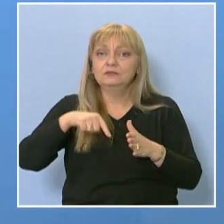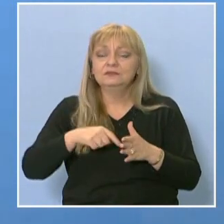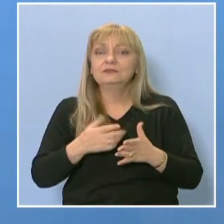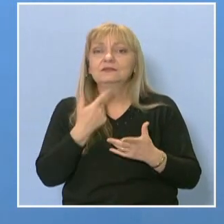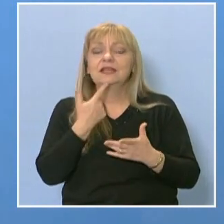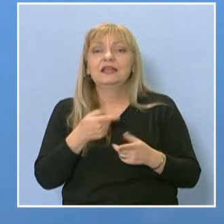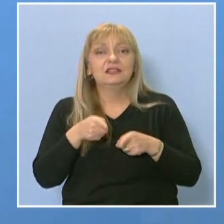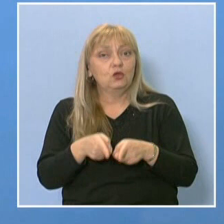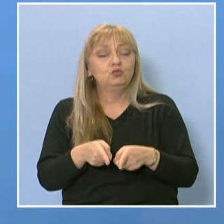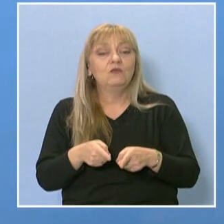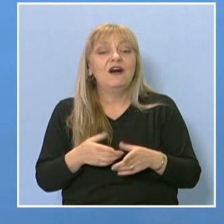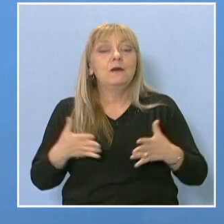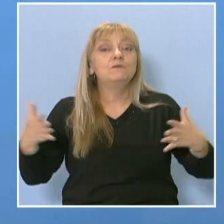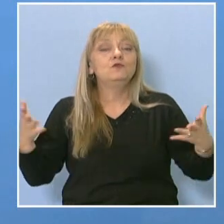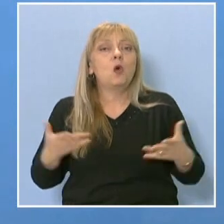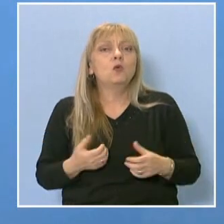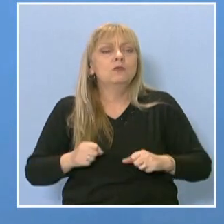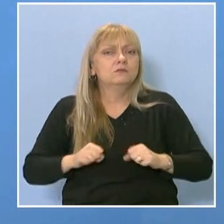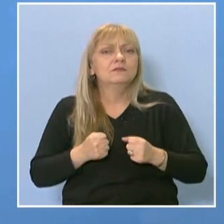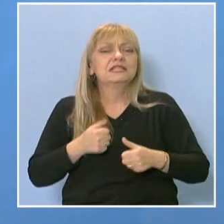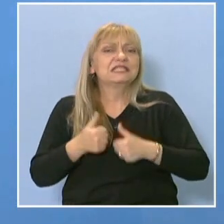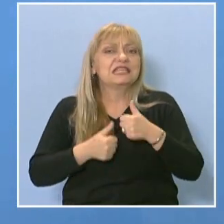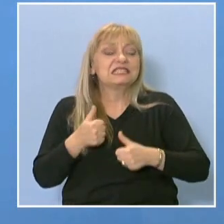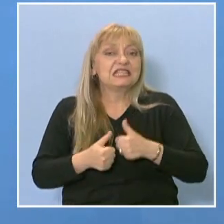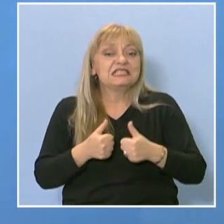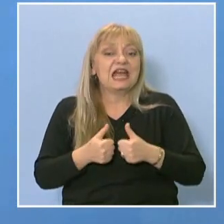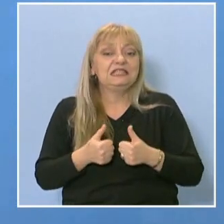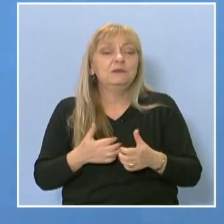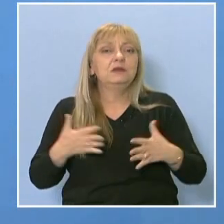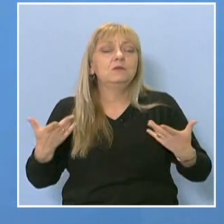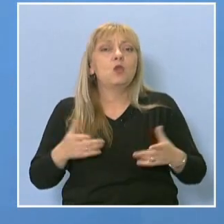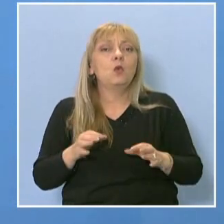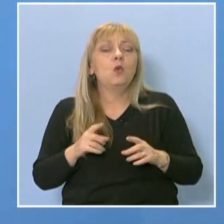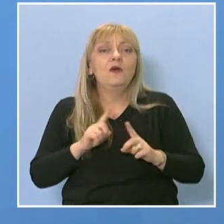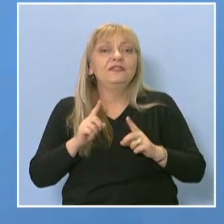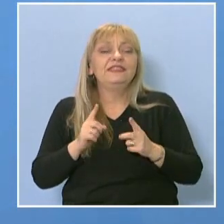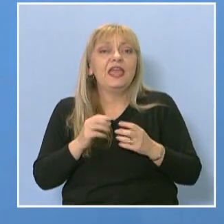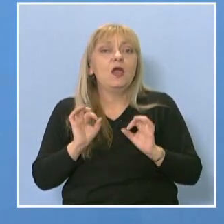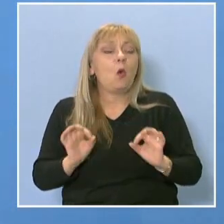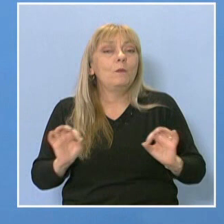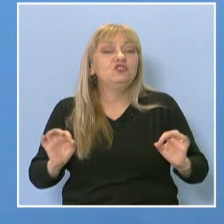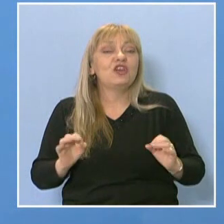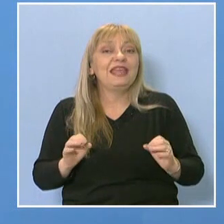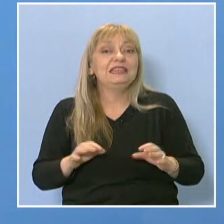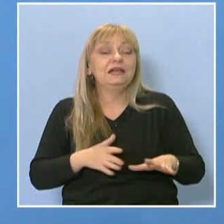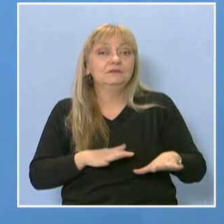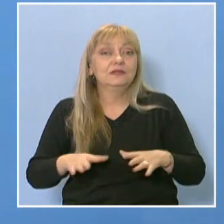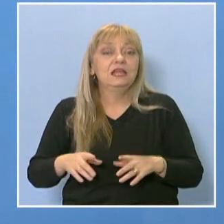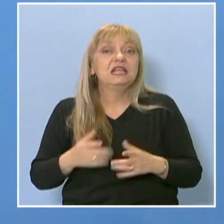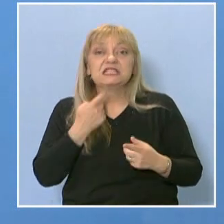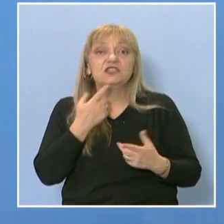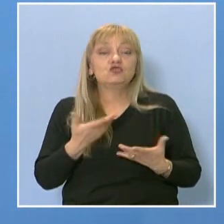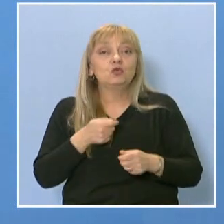това много екстремно състезание при много екстремна обстановка, защото се провежда във сесийно време,